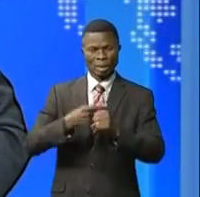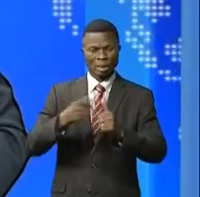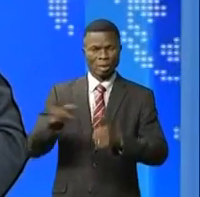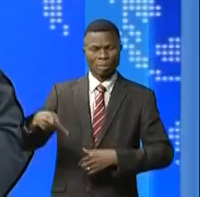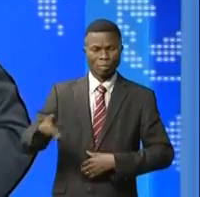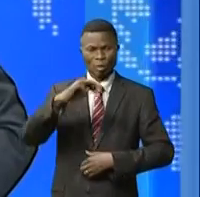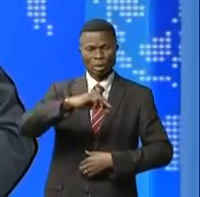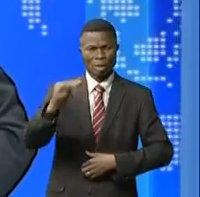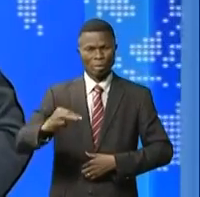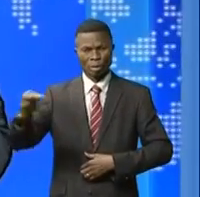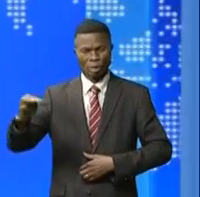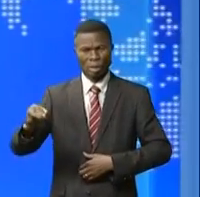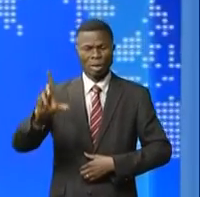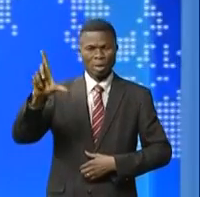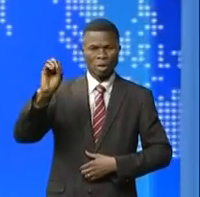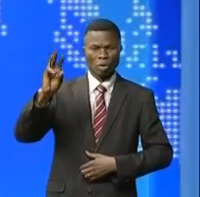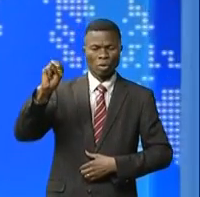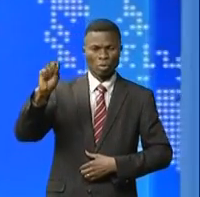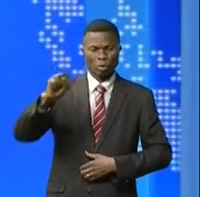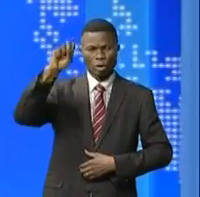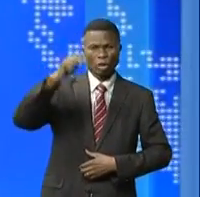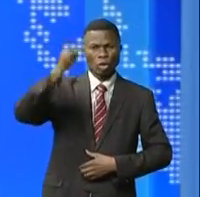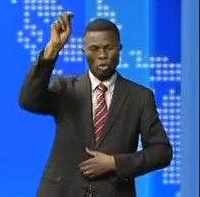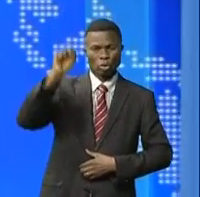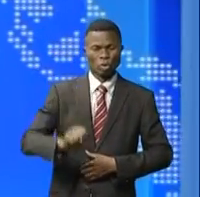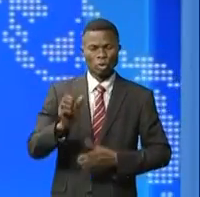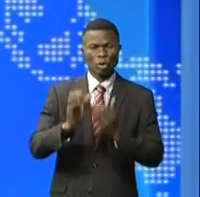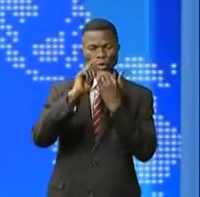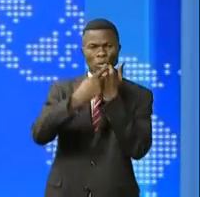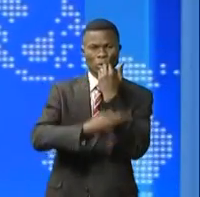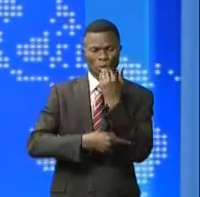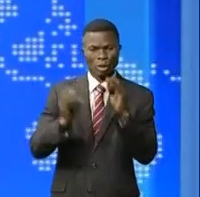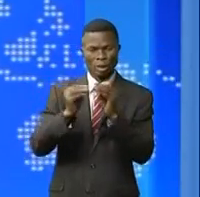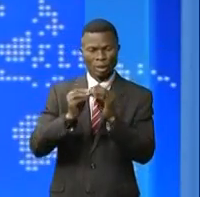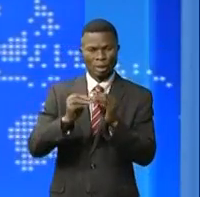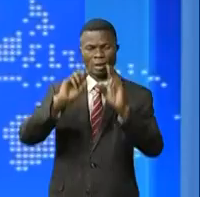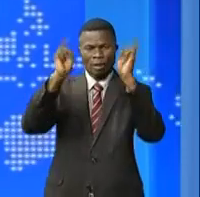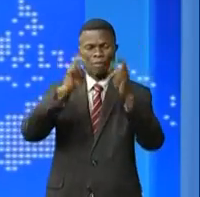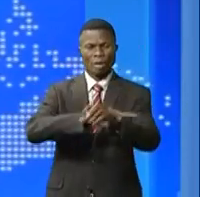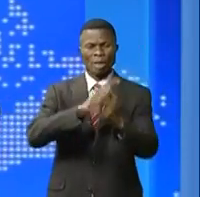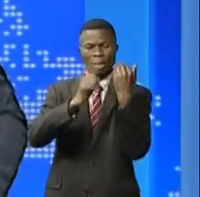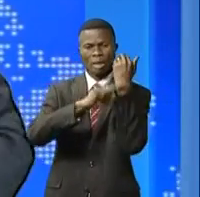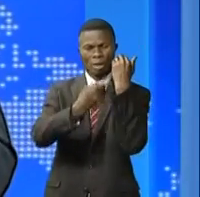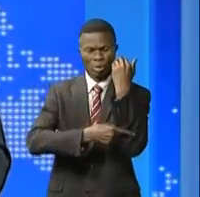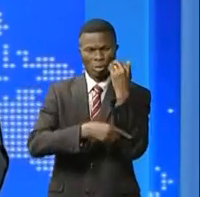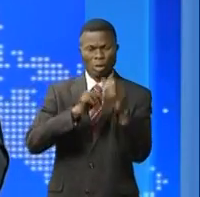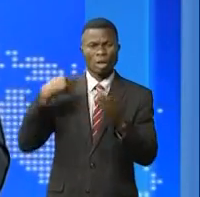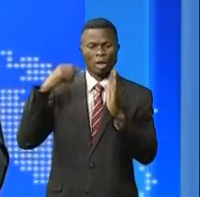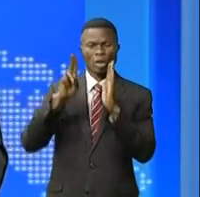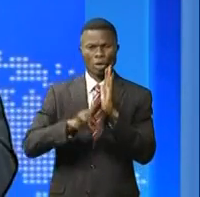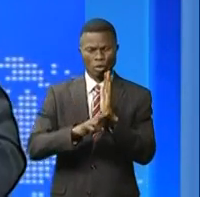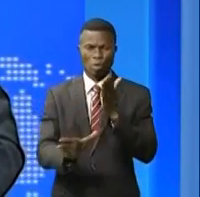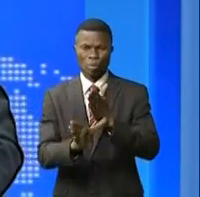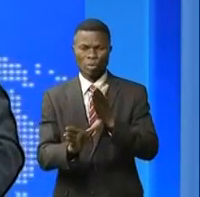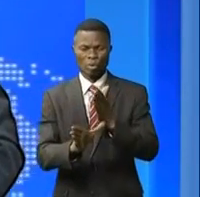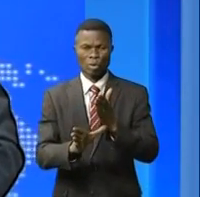le maniema le mamie le nord et le sud qui vous ces assises tenues à goma ont connu la participation du gouverneur par